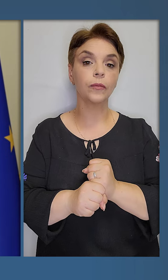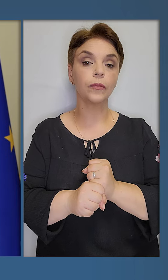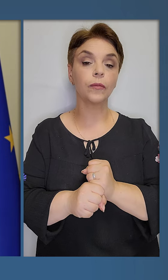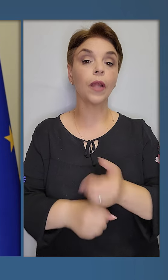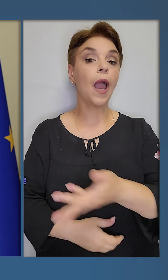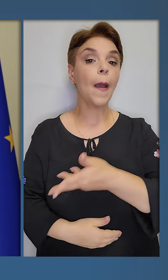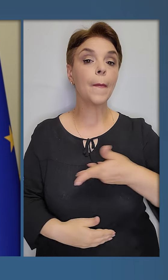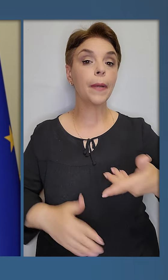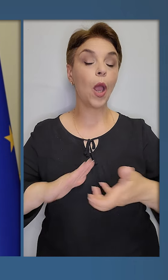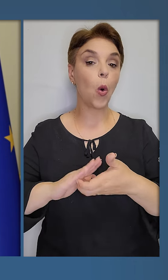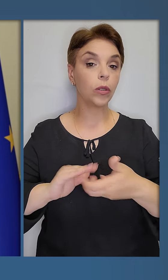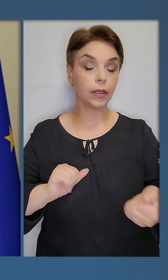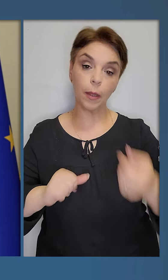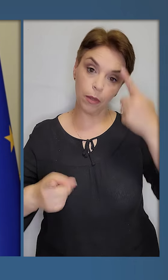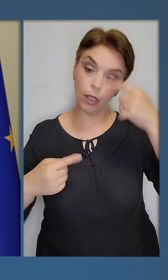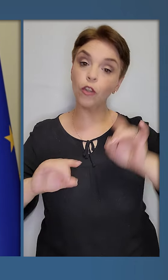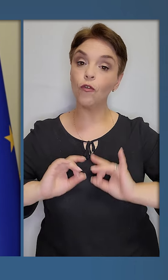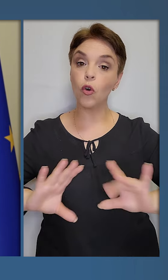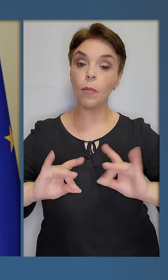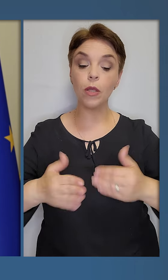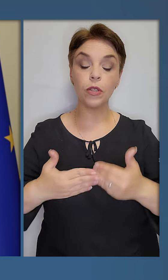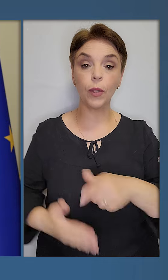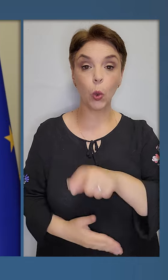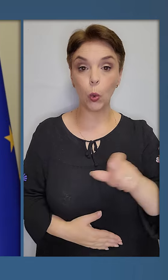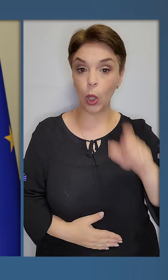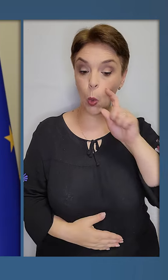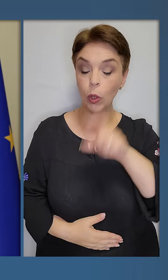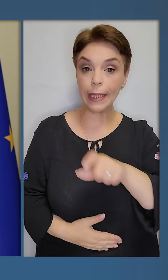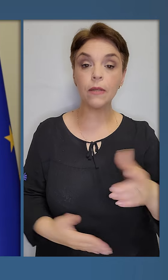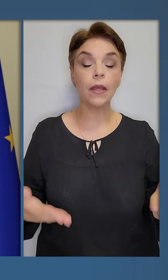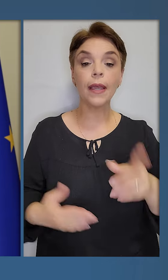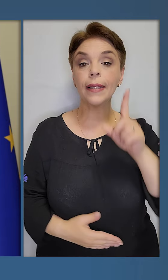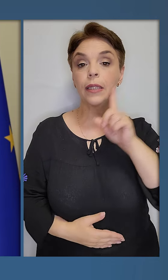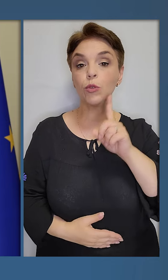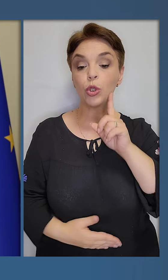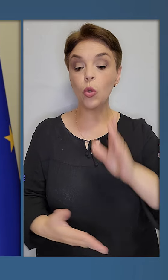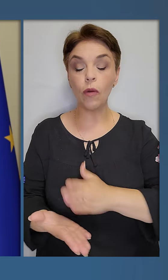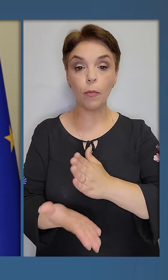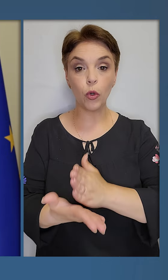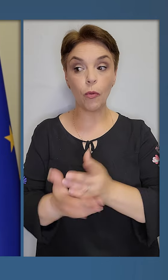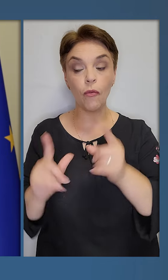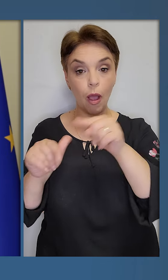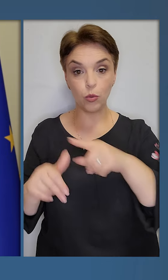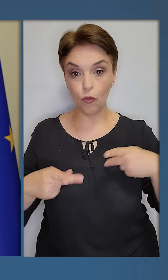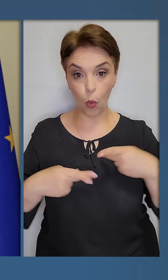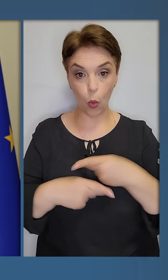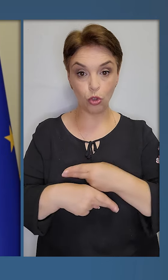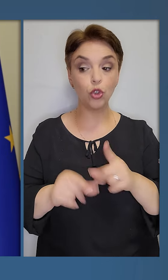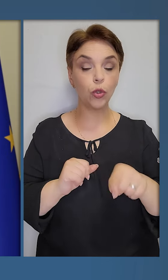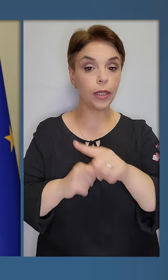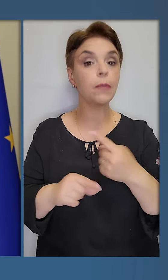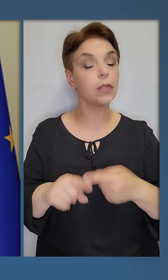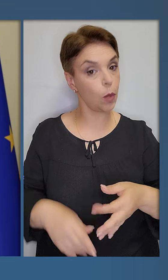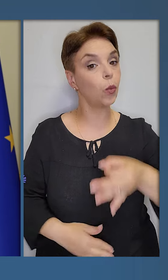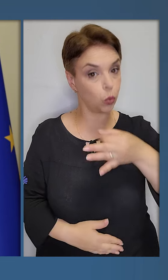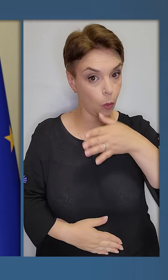Ми отримали інформацію від людей, українців, які тимчасово перебувають в Угорщині, що їм